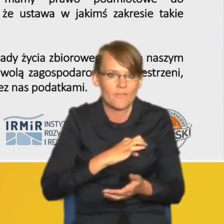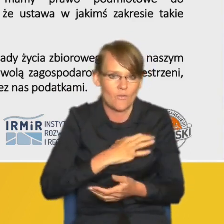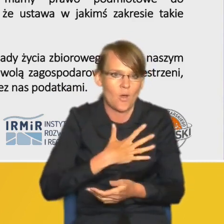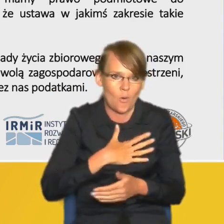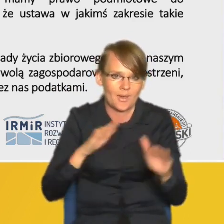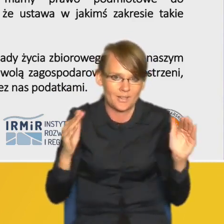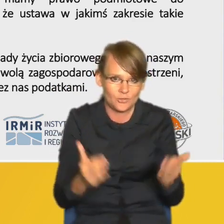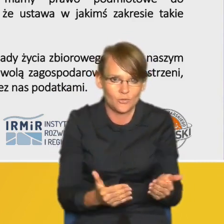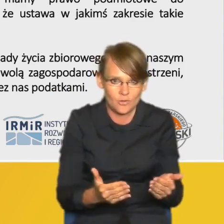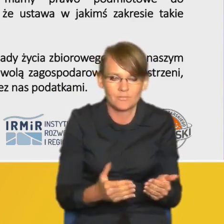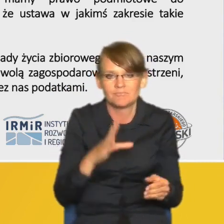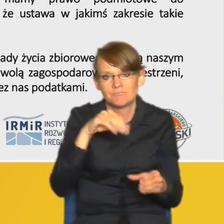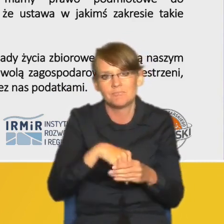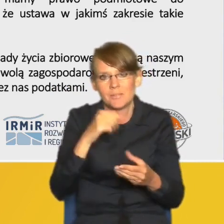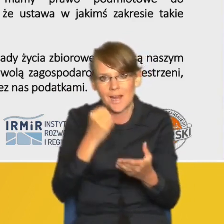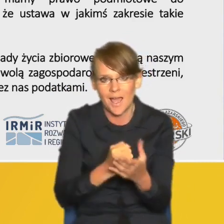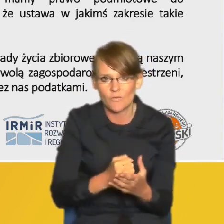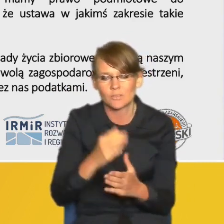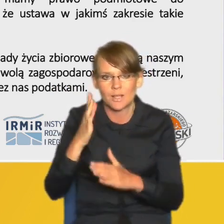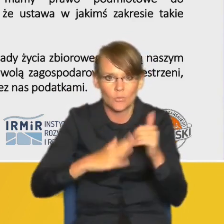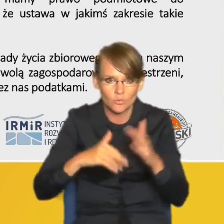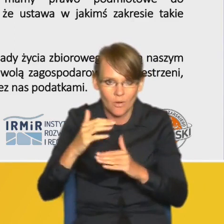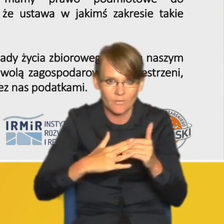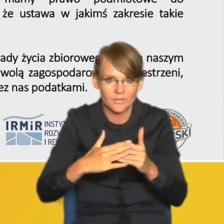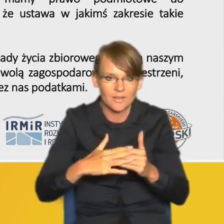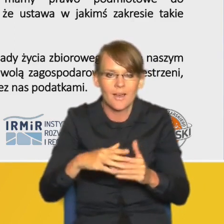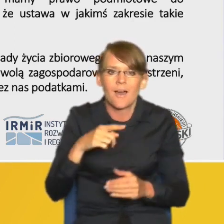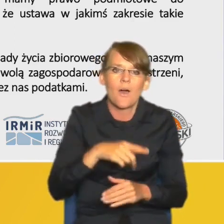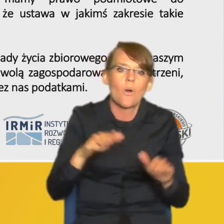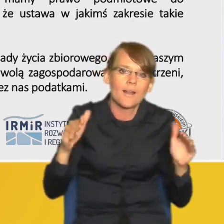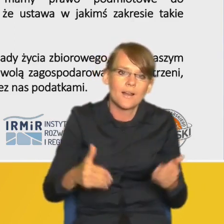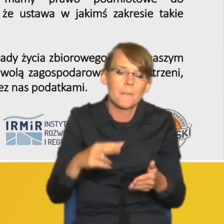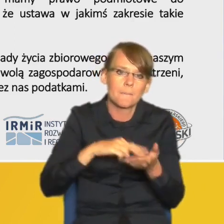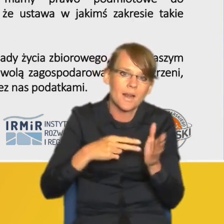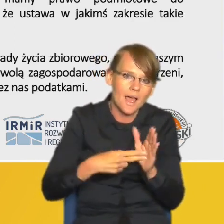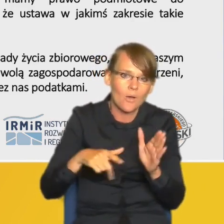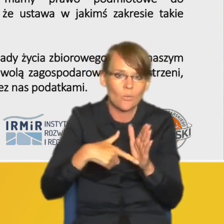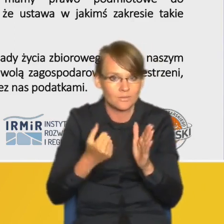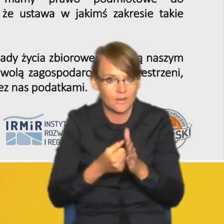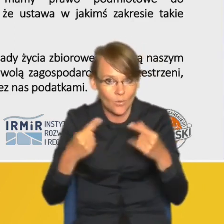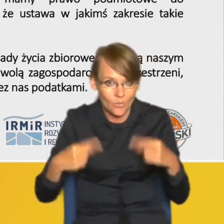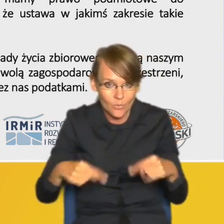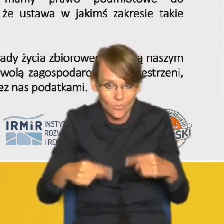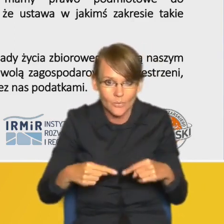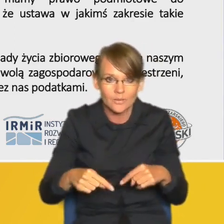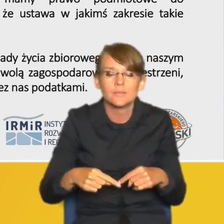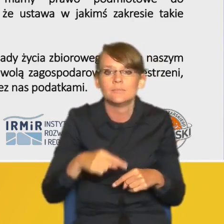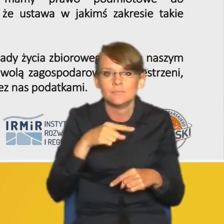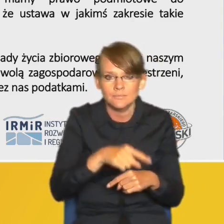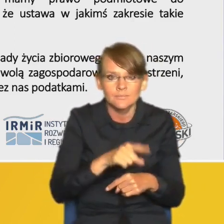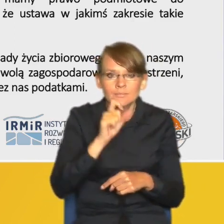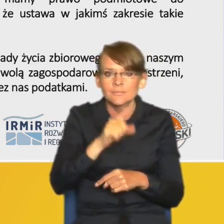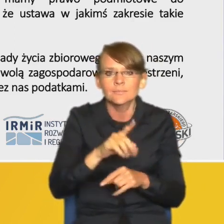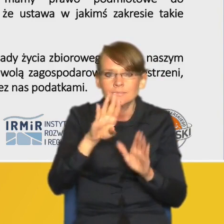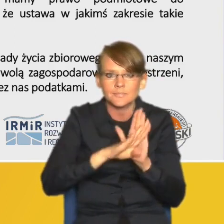aspekcie właśnie prawa do zabudowy a tam gdzie to ograniczenie czy to planem czy ustawą nie nastąpiło no to istnieje zasada